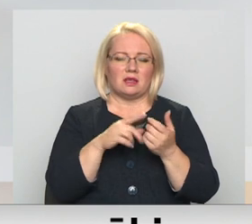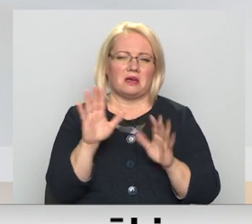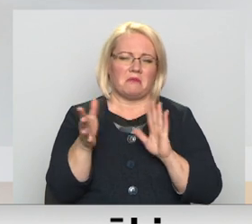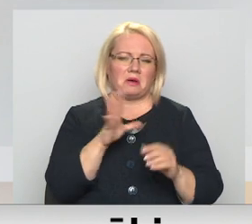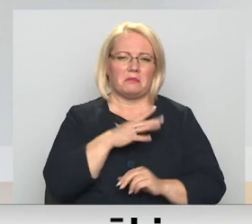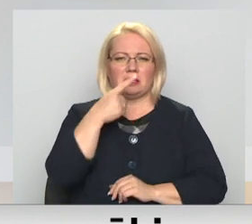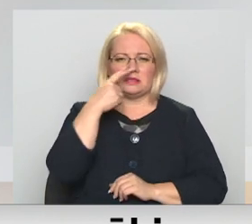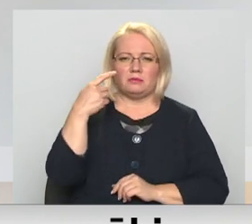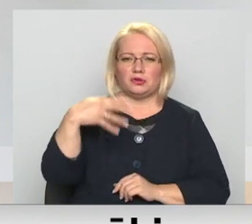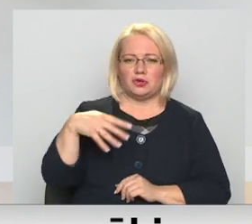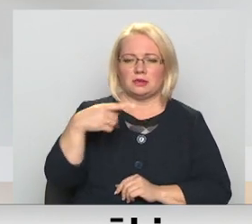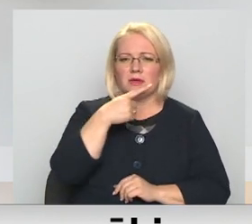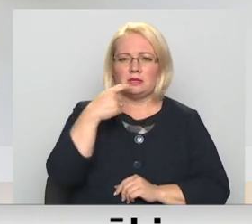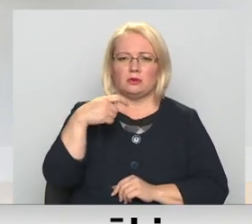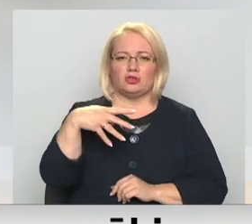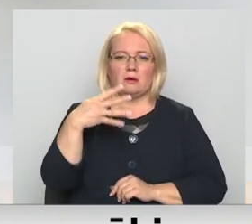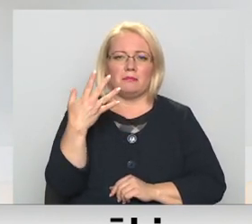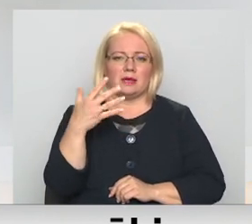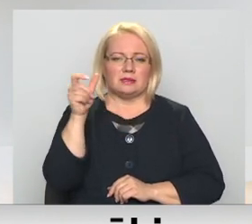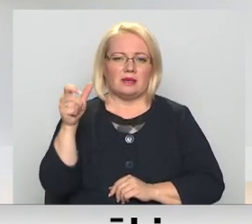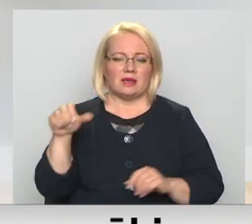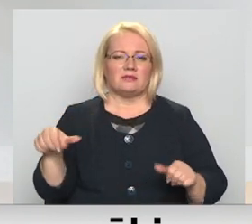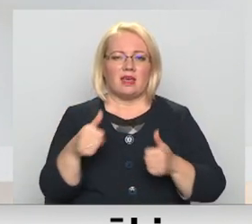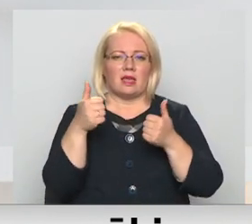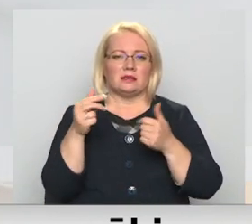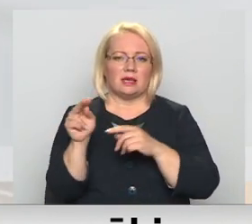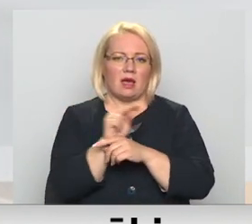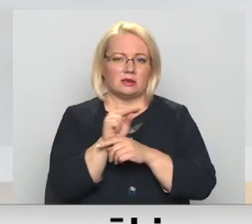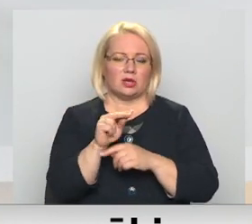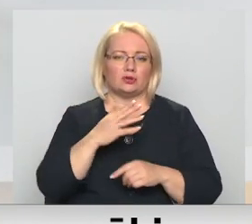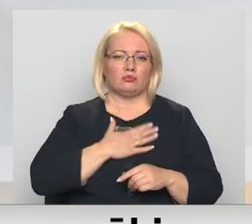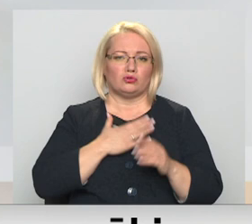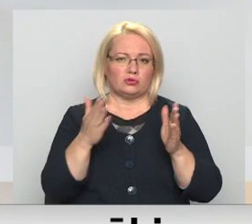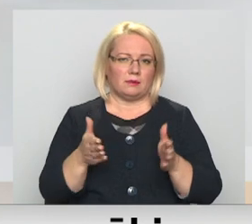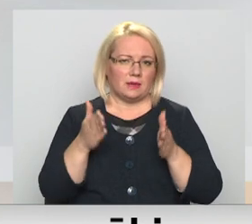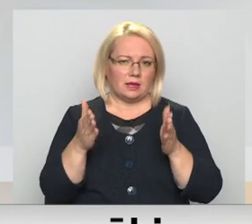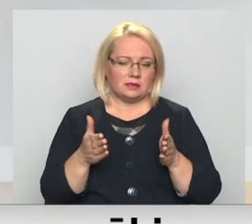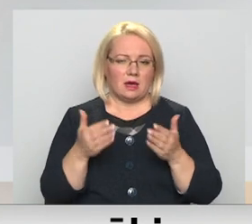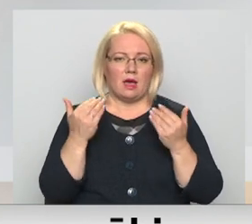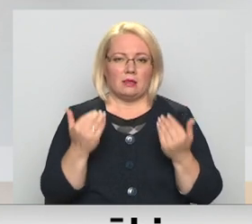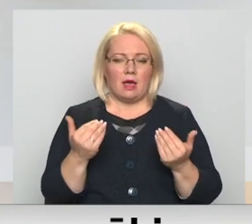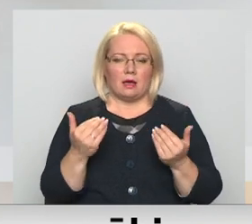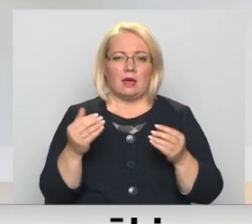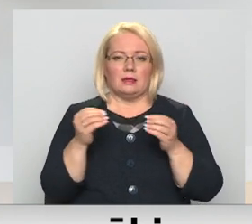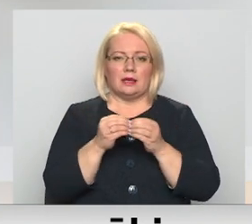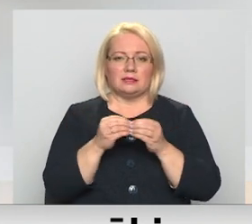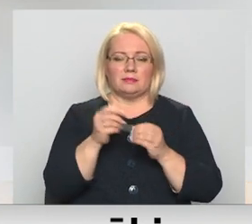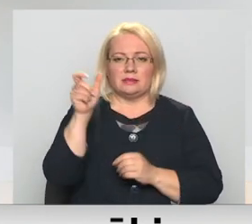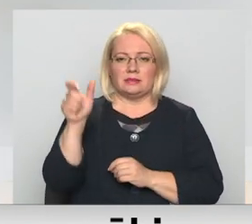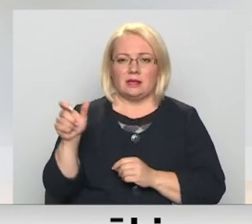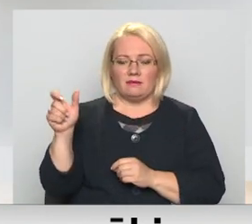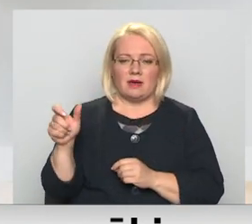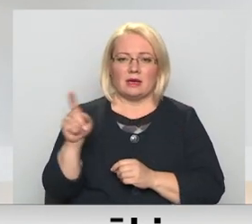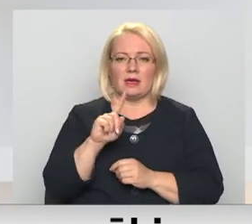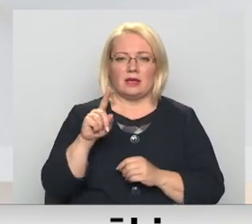145 pacientiem, kas vienlaicīgi astējas mūsu stacionārā. Pašlaik tie desmit pacienti arī